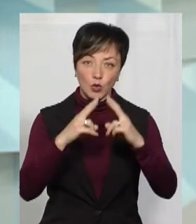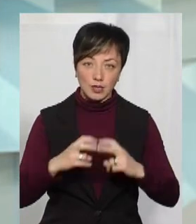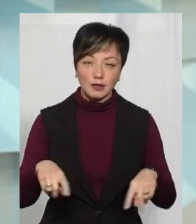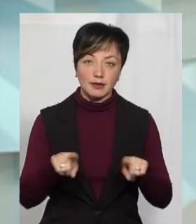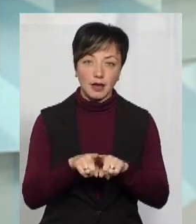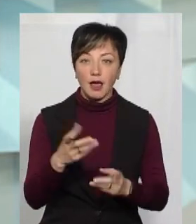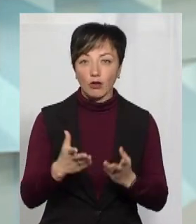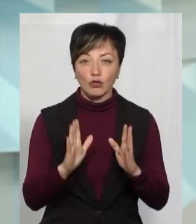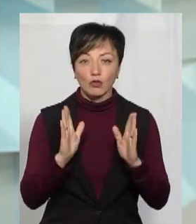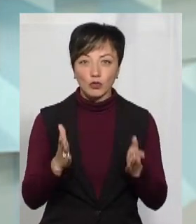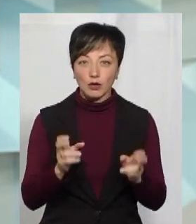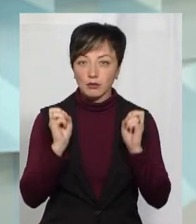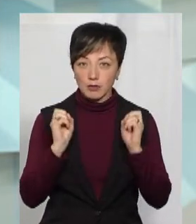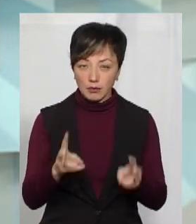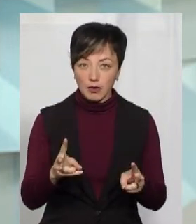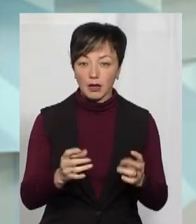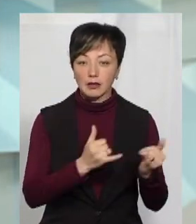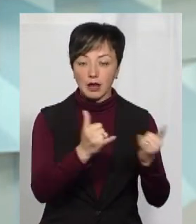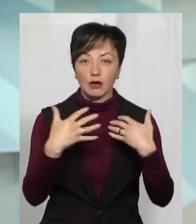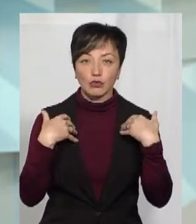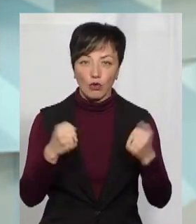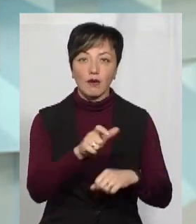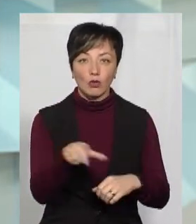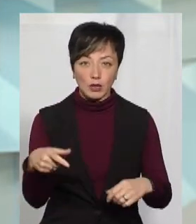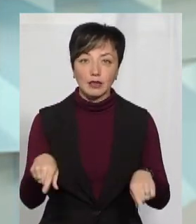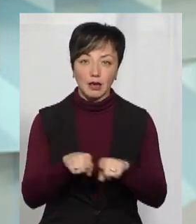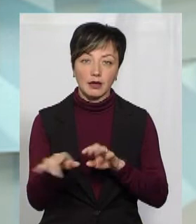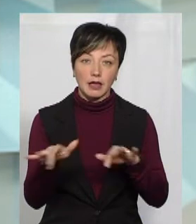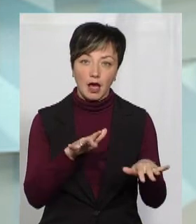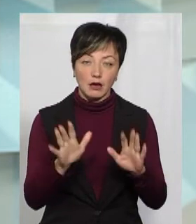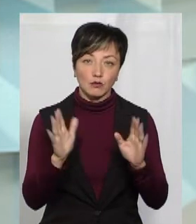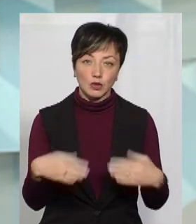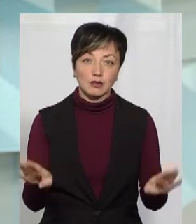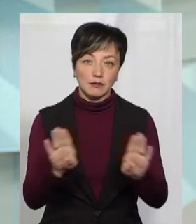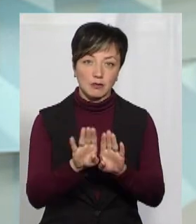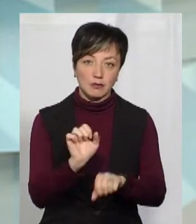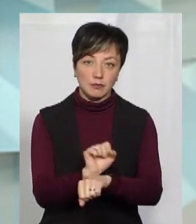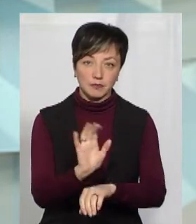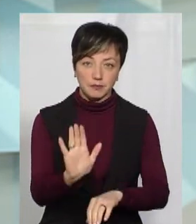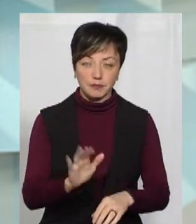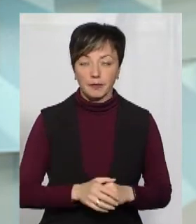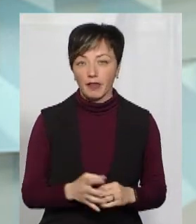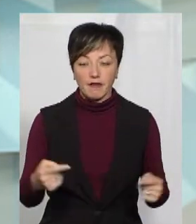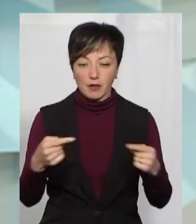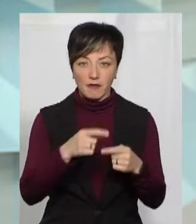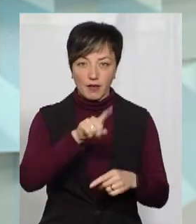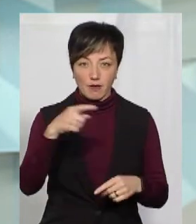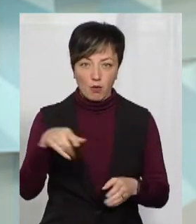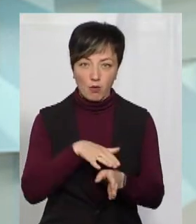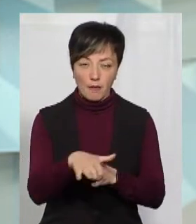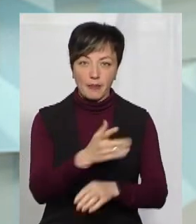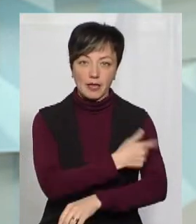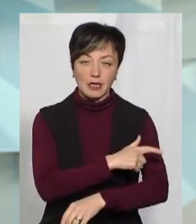таке питання, і якщо воно буде нести загрозу для здоров'я людей, так і діяльність такого суб'єкта може бути припинна, як така, що не відповідає вимогам